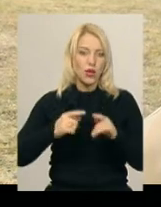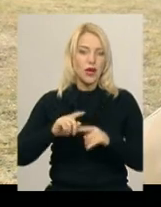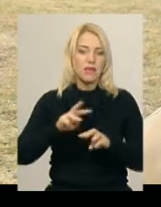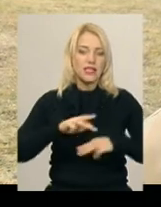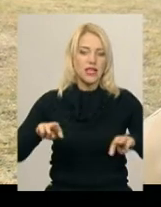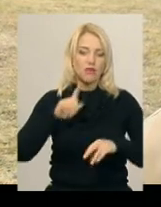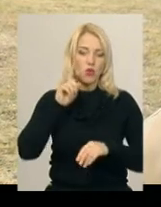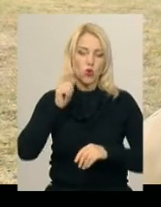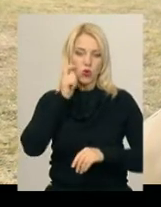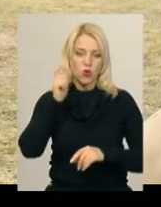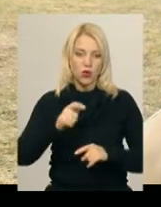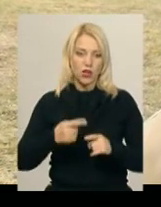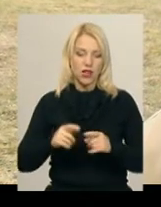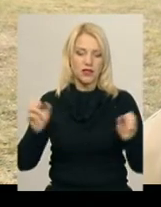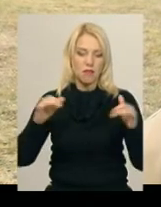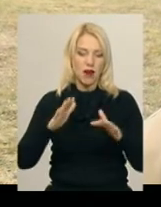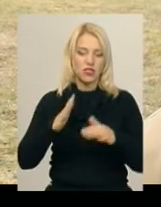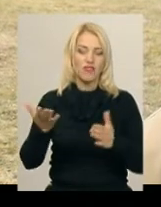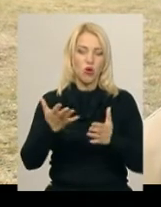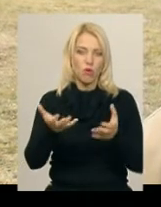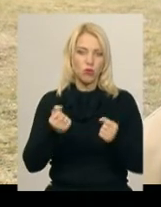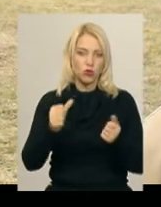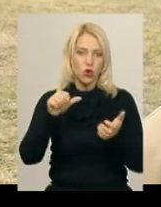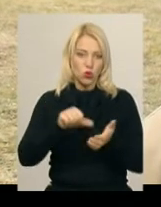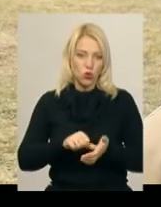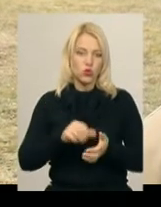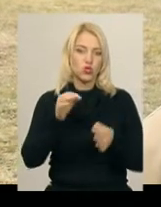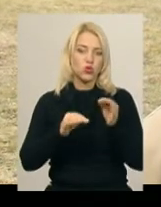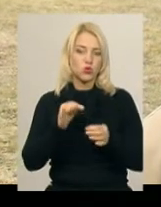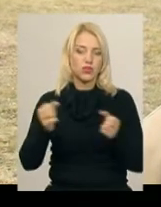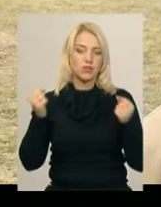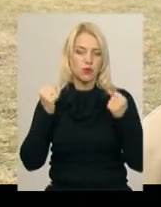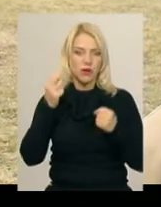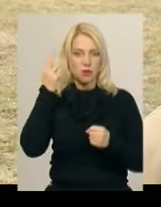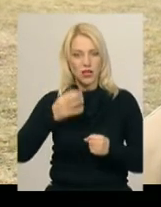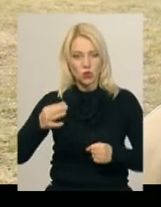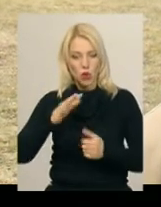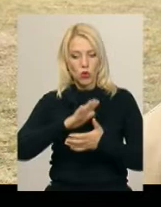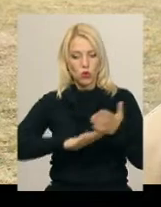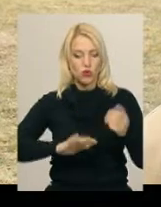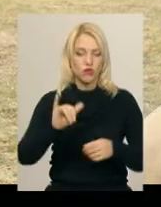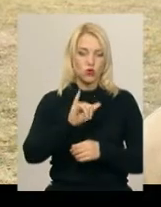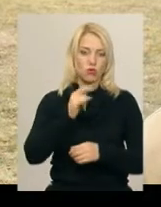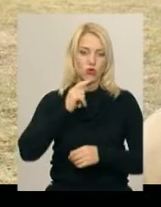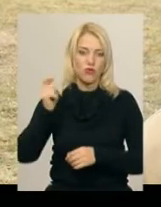сьогодні з приматчів, в якому беруть участь судді і спортсмени Хмельницької області, а продовжуватимуть в суботу і неділю.